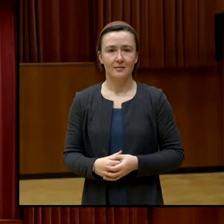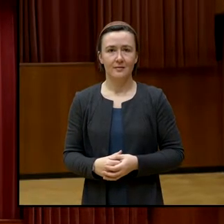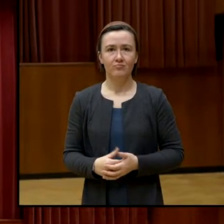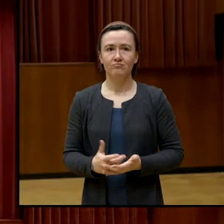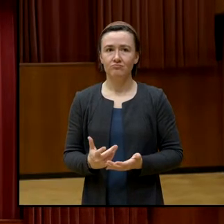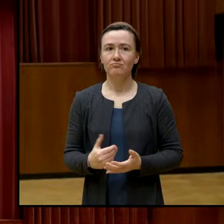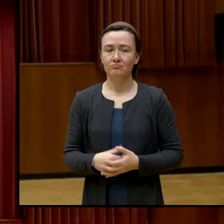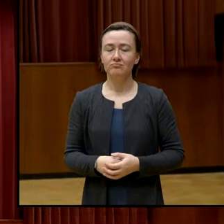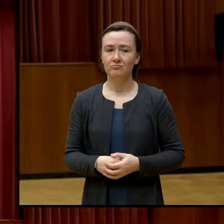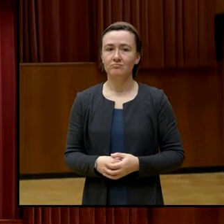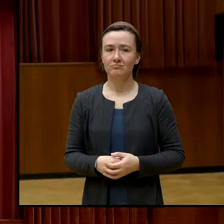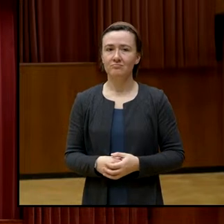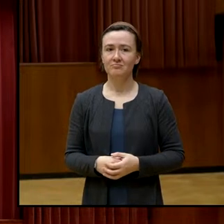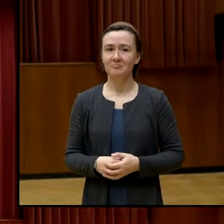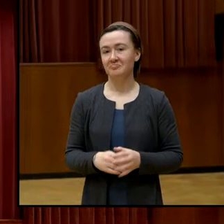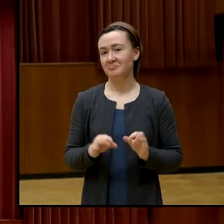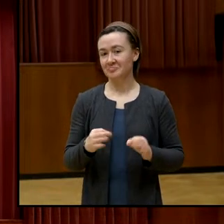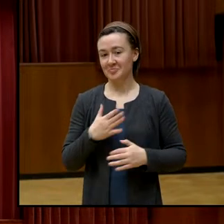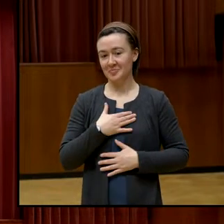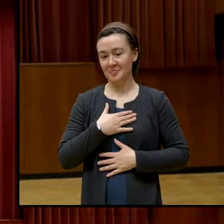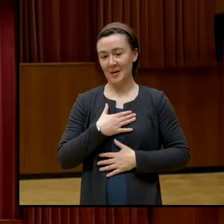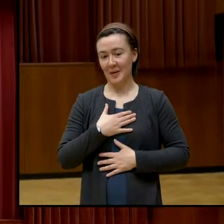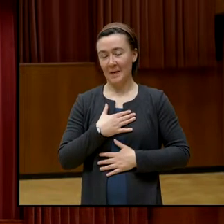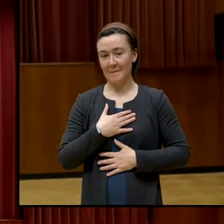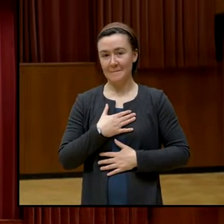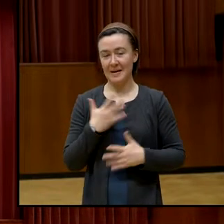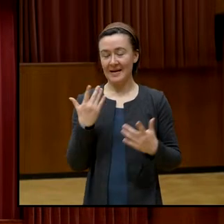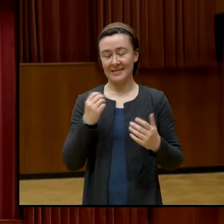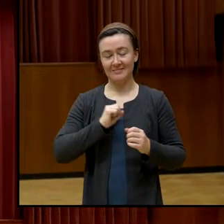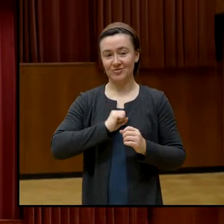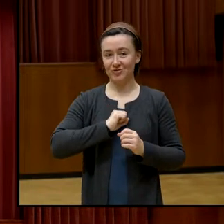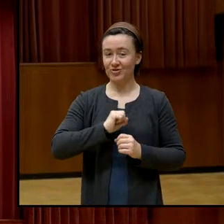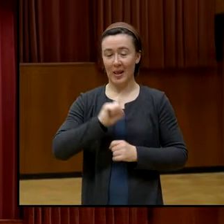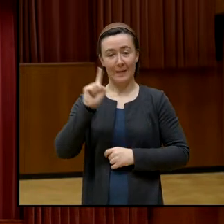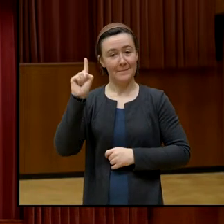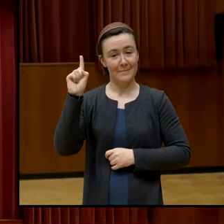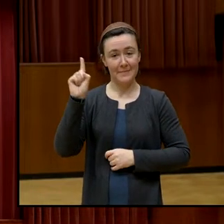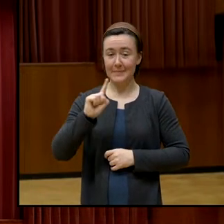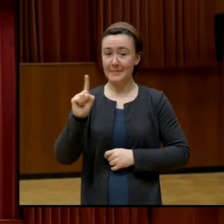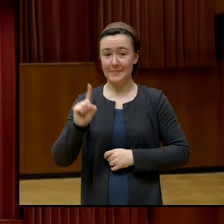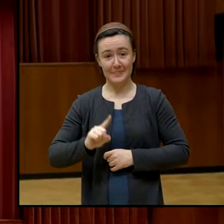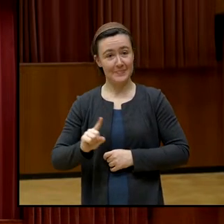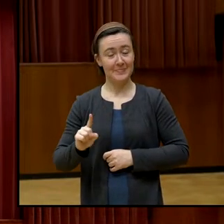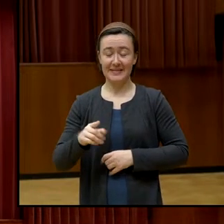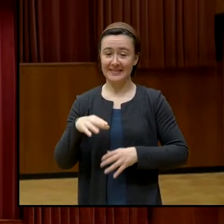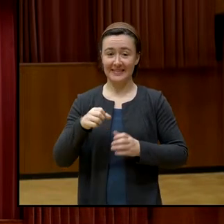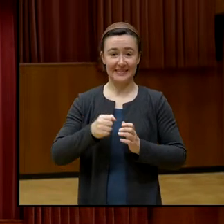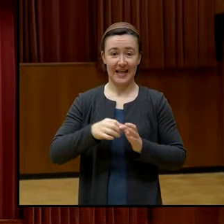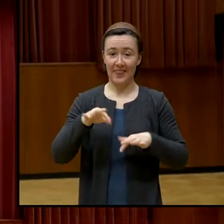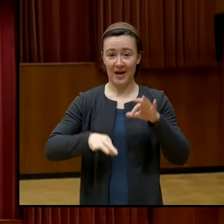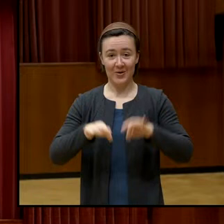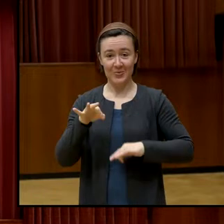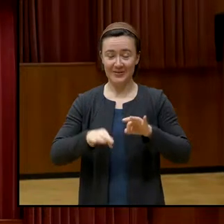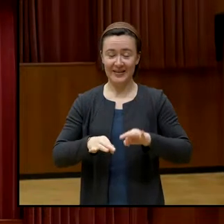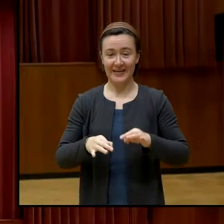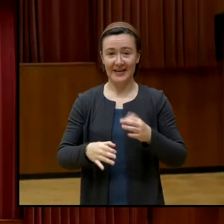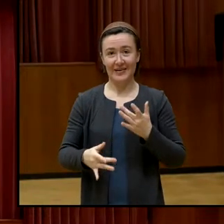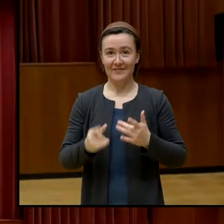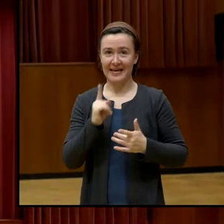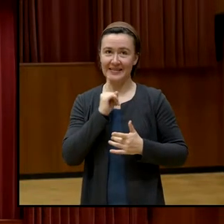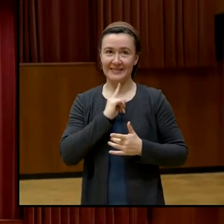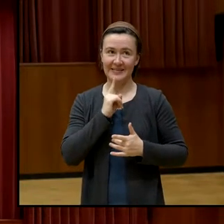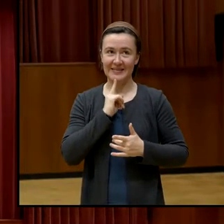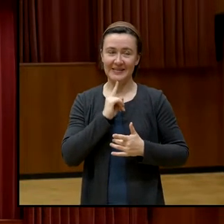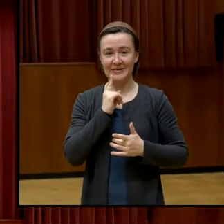Ja, ich glaube, soviel zu meiner Blitzschnell- und vielleicht auch etwas lapidaren Analyse. Ich hoffe, Sie verzeihen mir, ihr zu mir